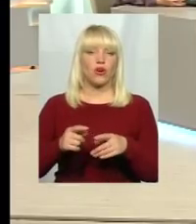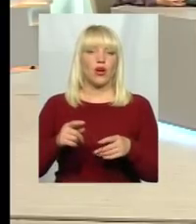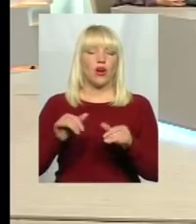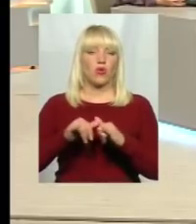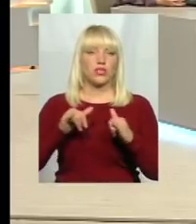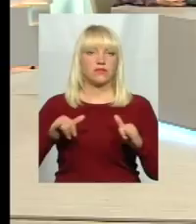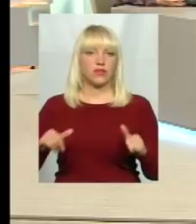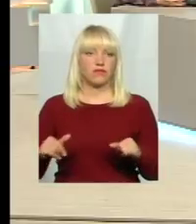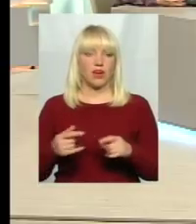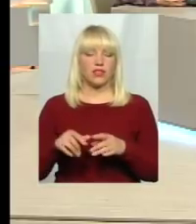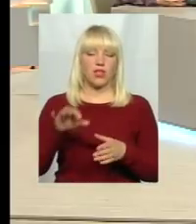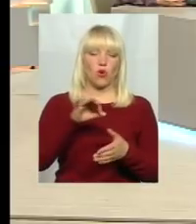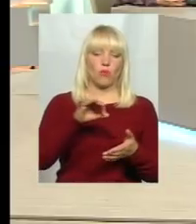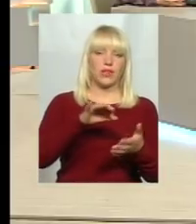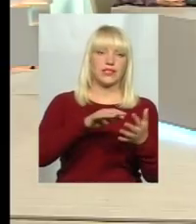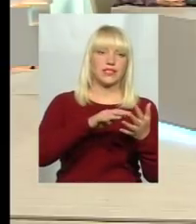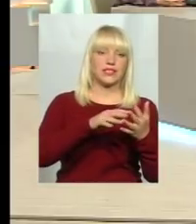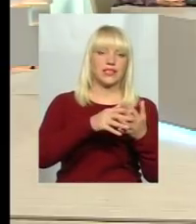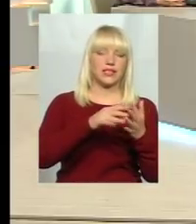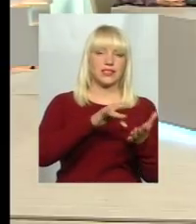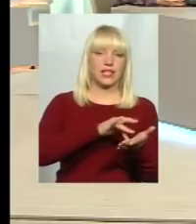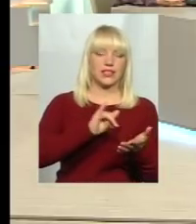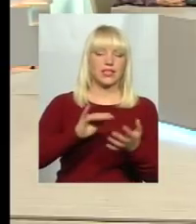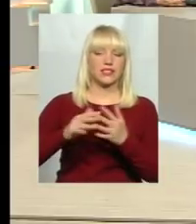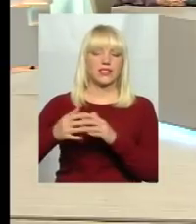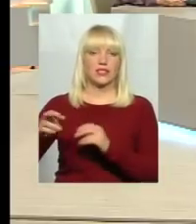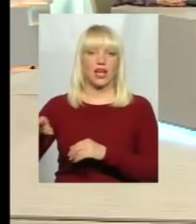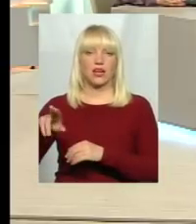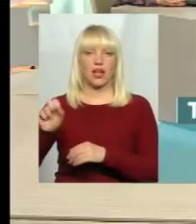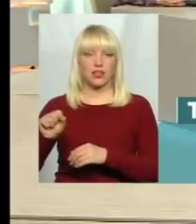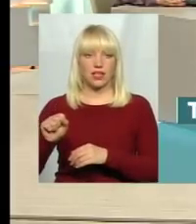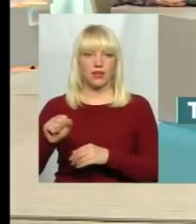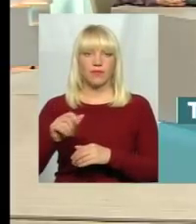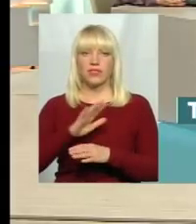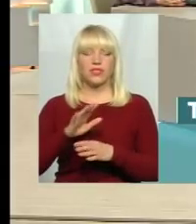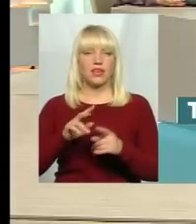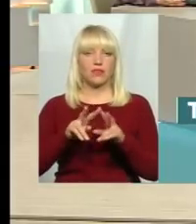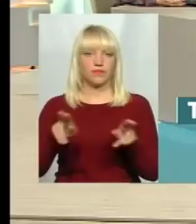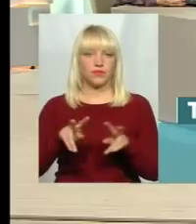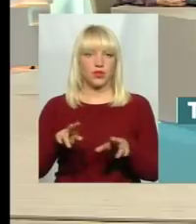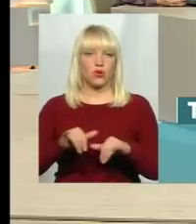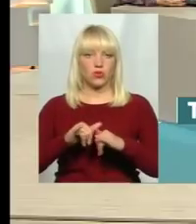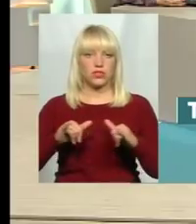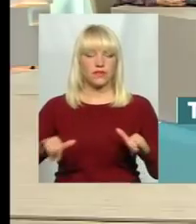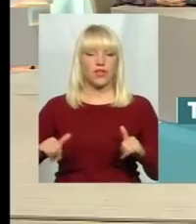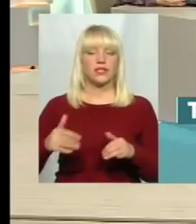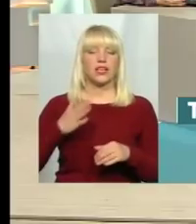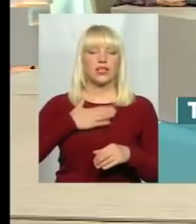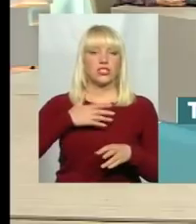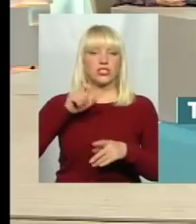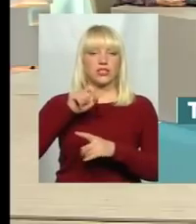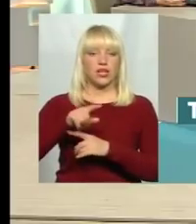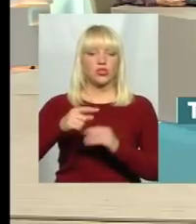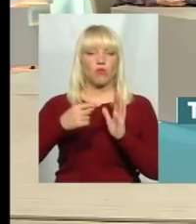центри, міста обласного значення і сільські ради. І задача дійсно поділитись максимально